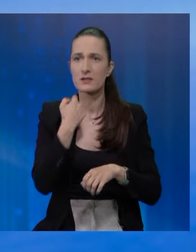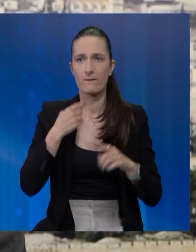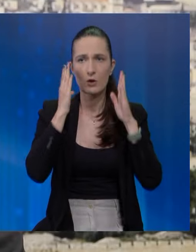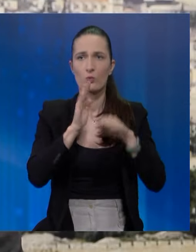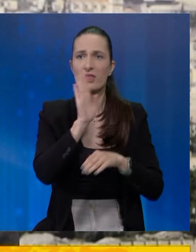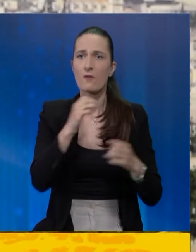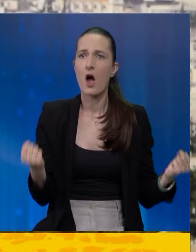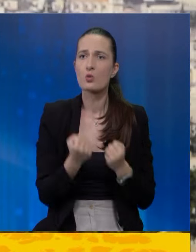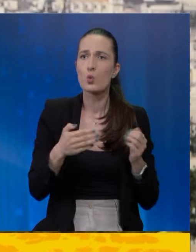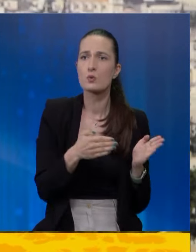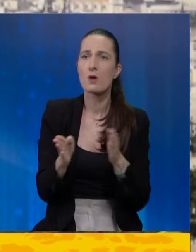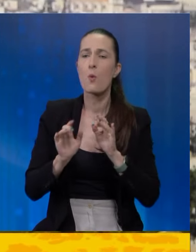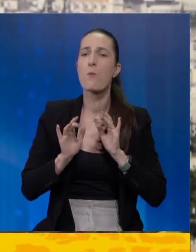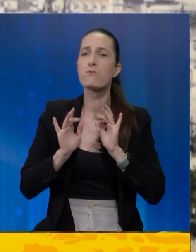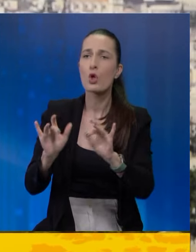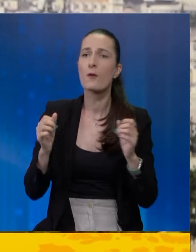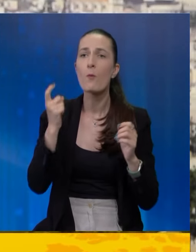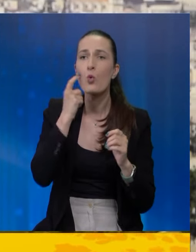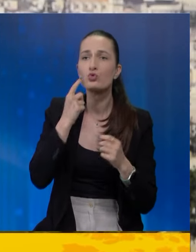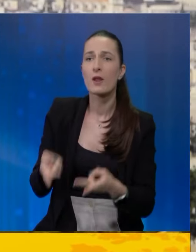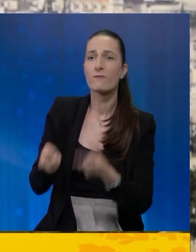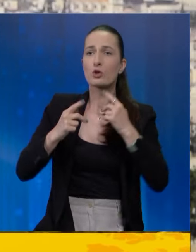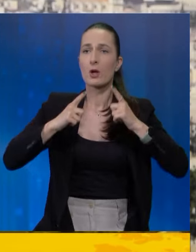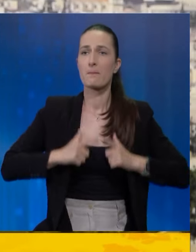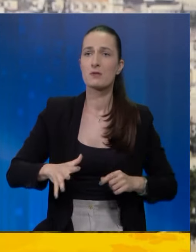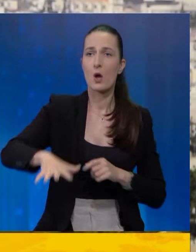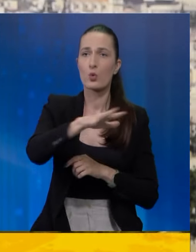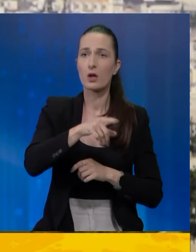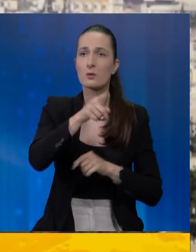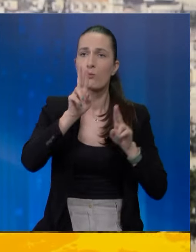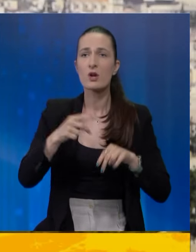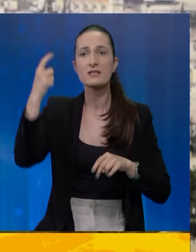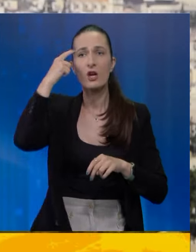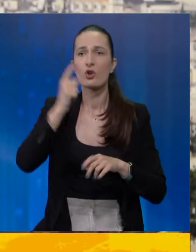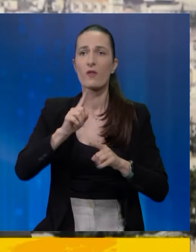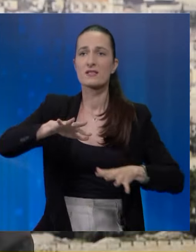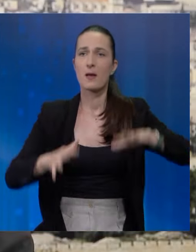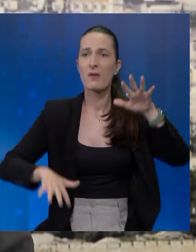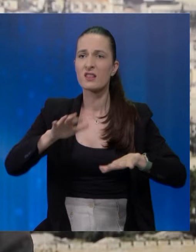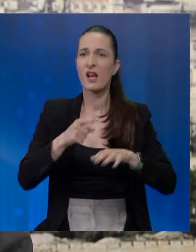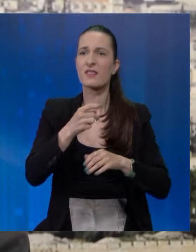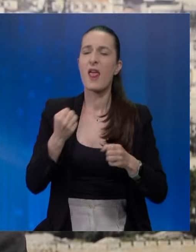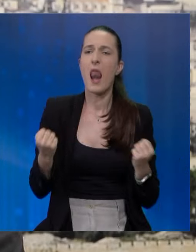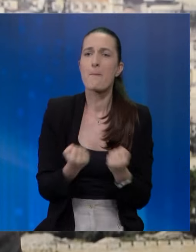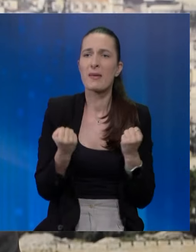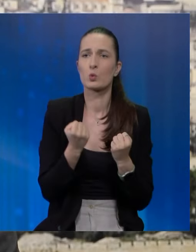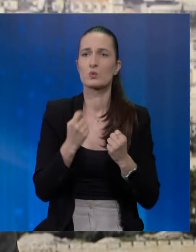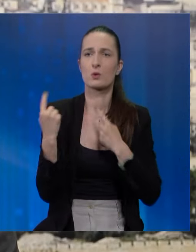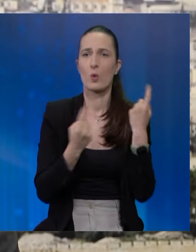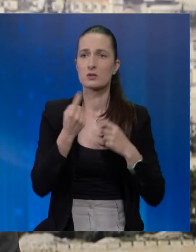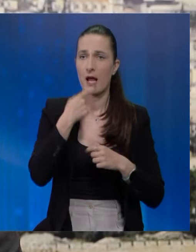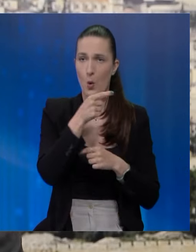uspjerene protiv pokušaja vraćanja mira u regiji i da bi mogli značajno destabilizirati onako napetju situaciju, rekao je Peskov.